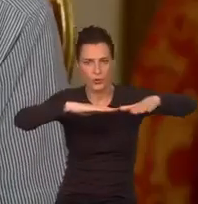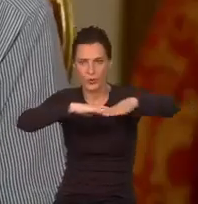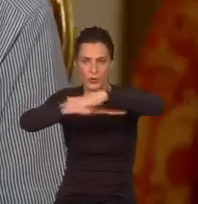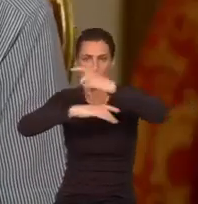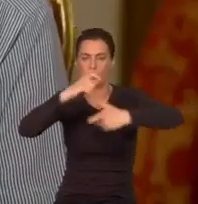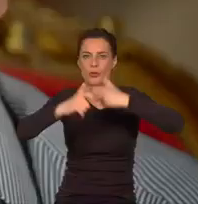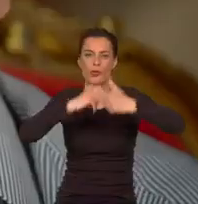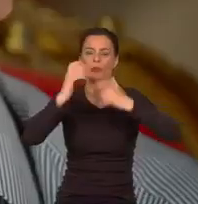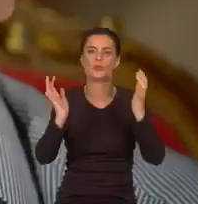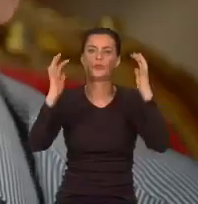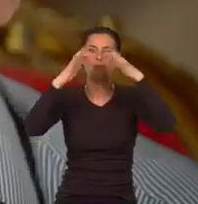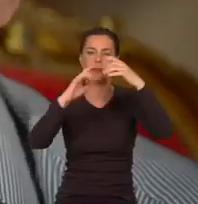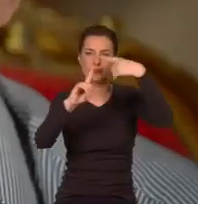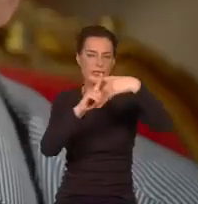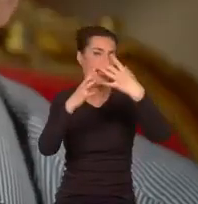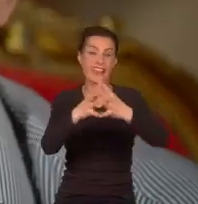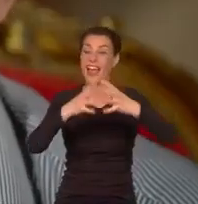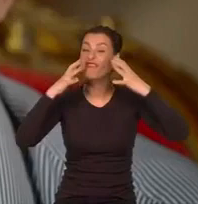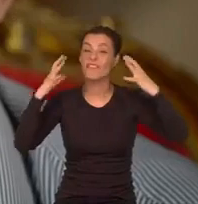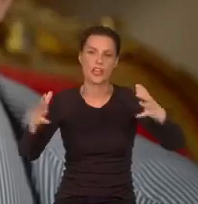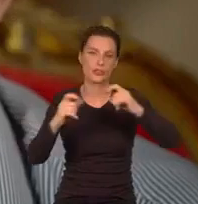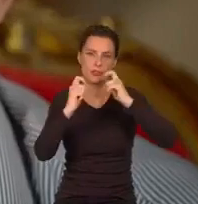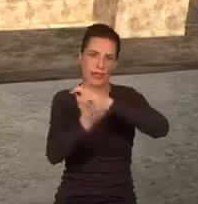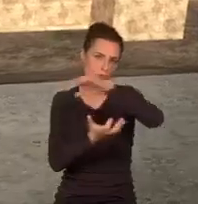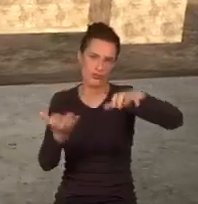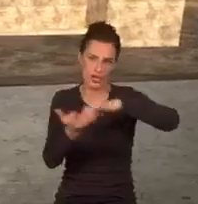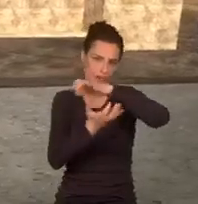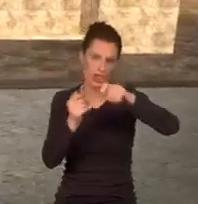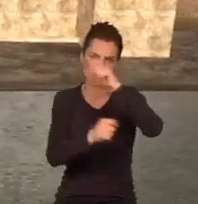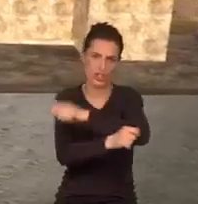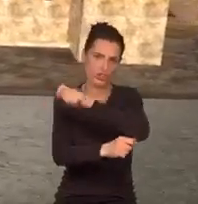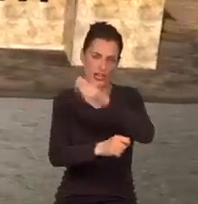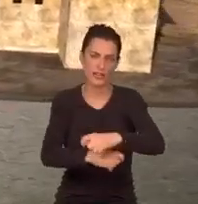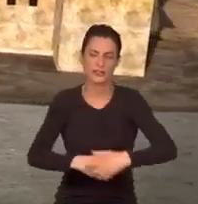wspaniałą Bazylikę, największą w ówczesnym świecie chrześcijańskim.